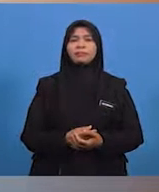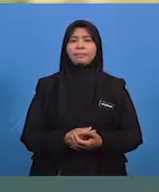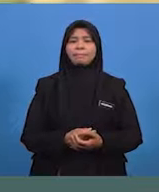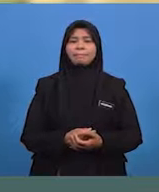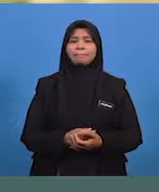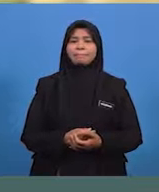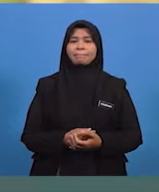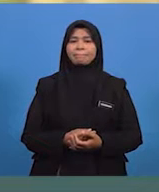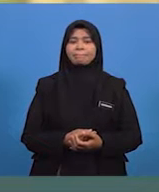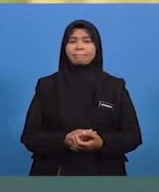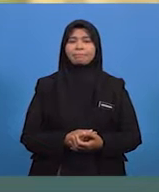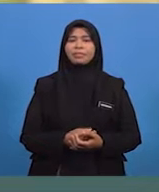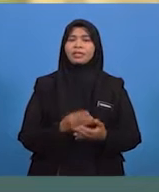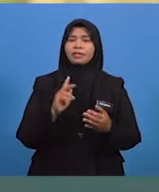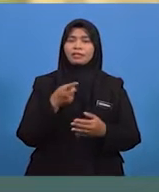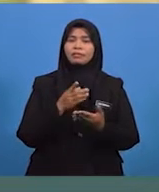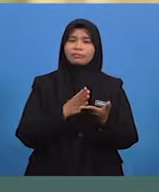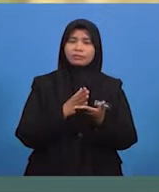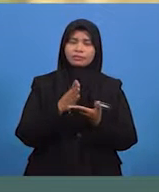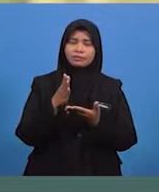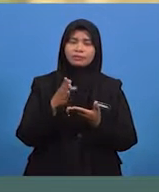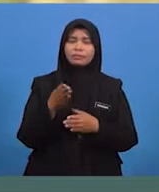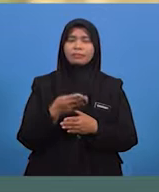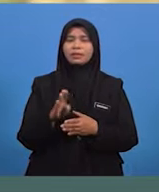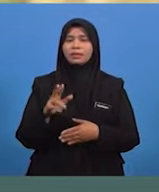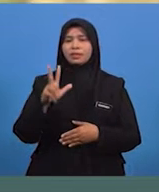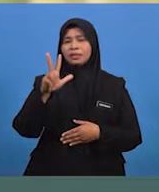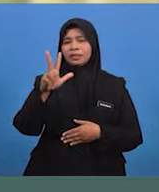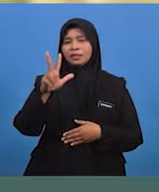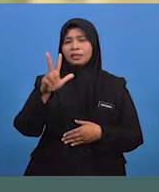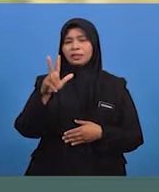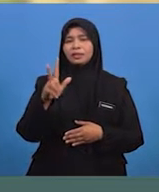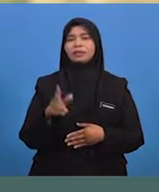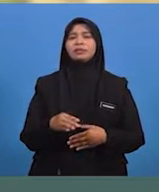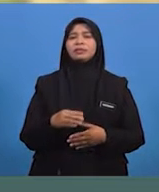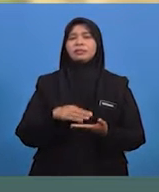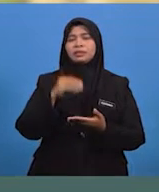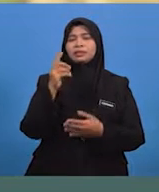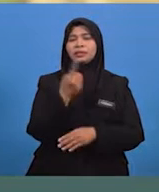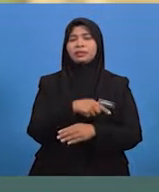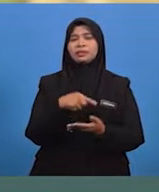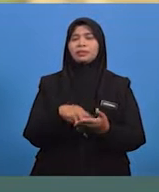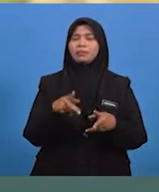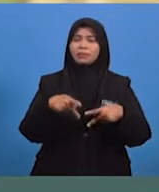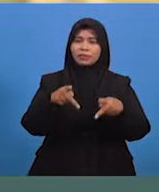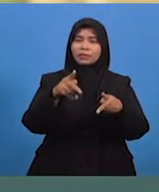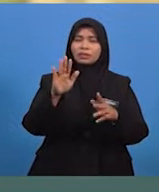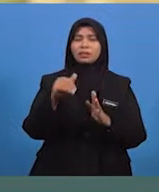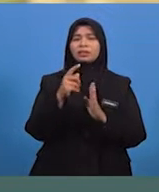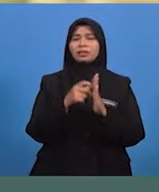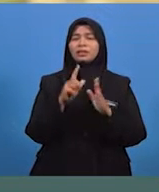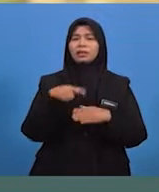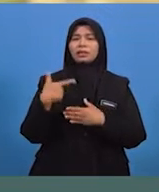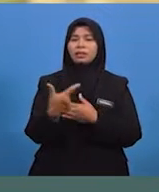Baiklah murid-murid, kita teruskan bahagian ketiga pelajaran hari ini iaitu Proses yang terlibat